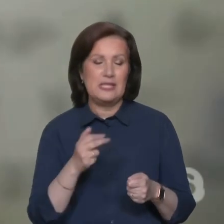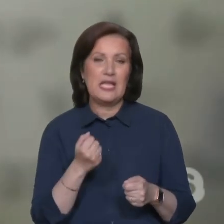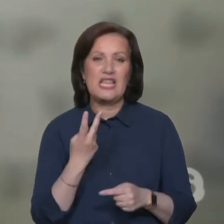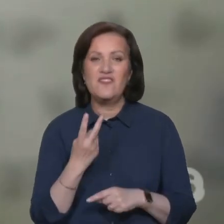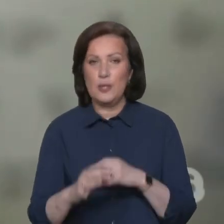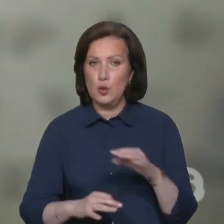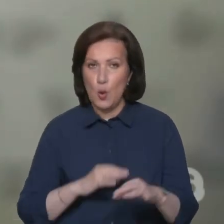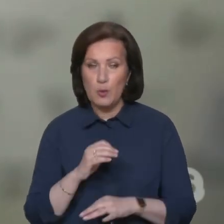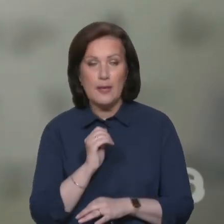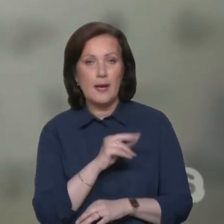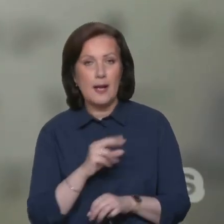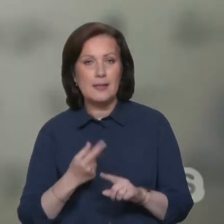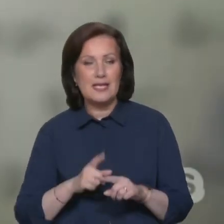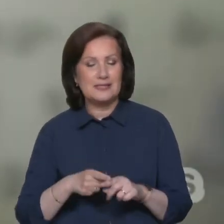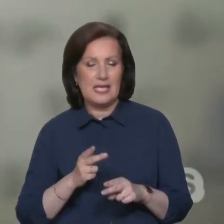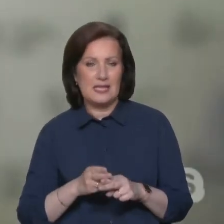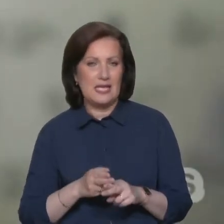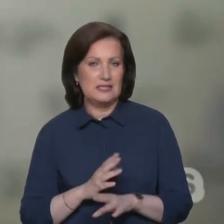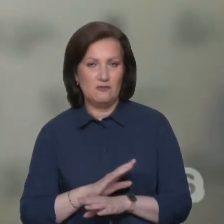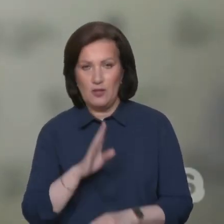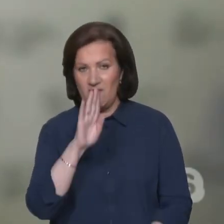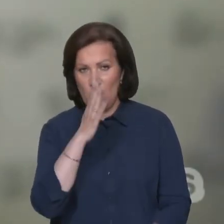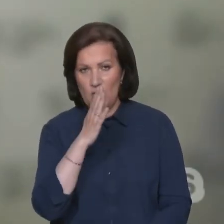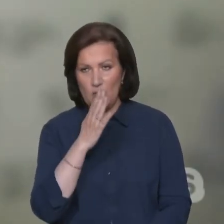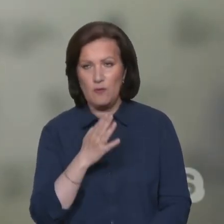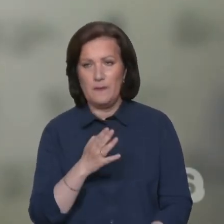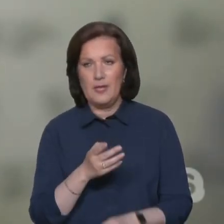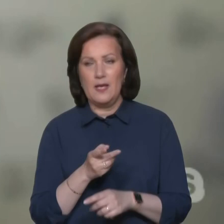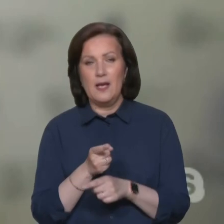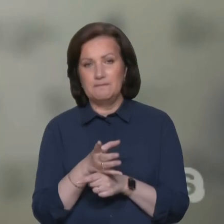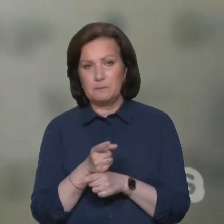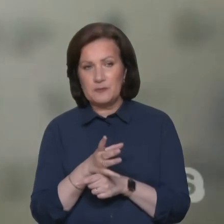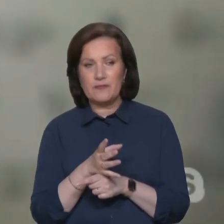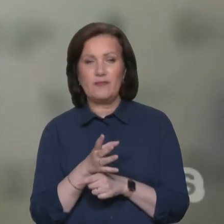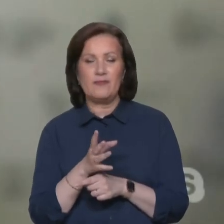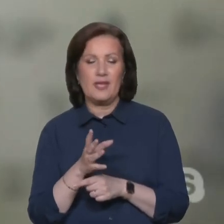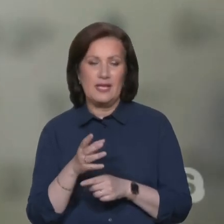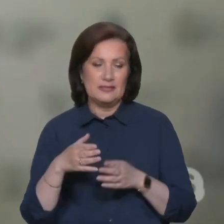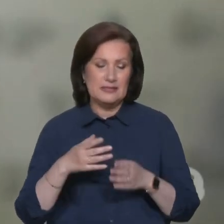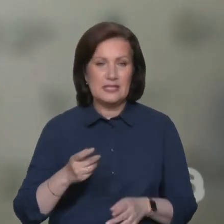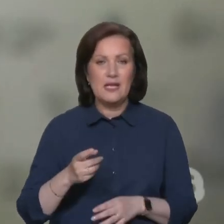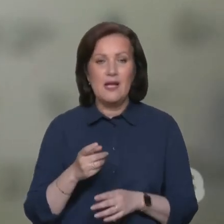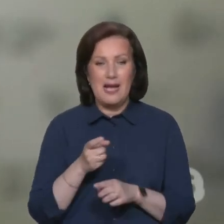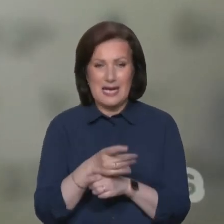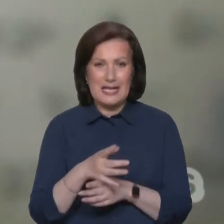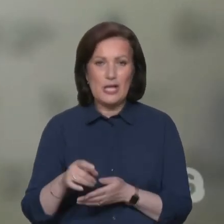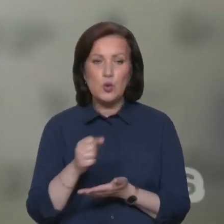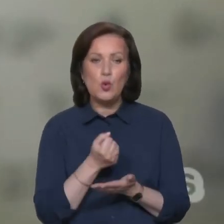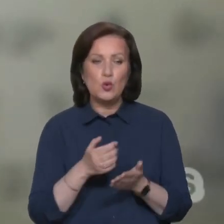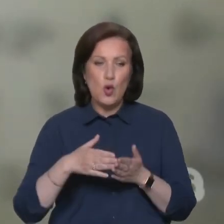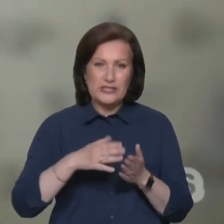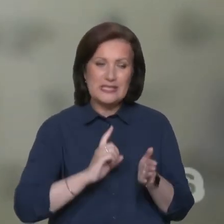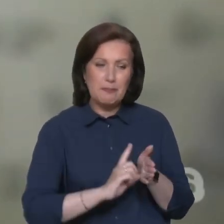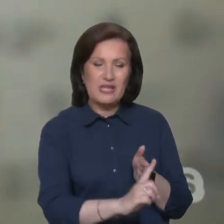доби. Але це не заважає ворогу тримати ракетоносій на бойовому чергуванні, ракетоносій, в даному випадку,